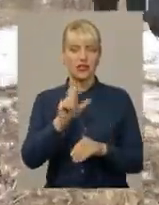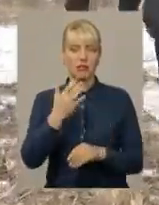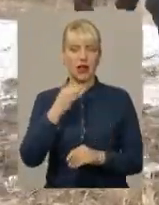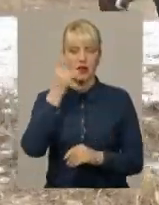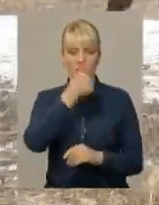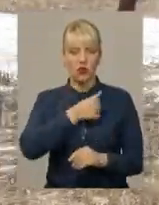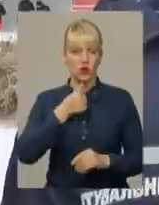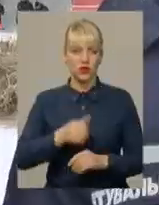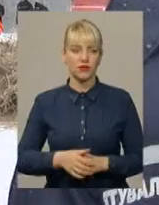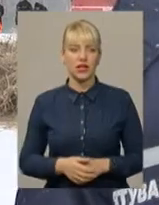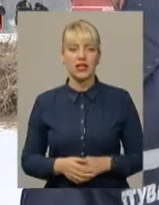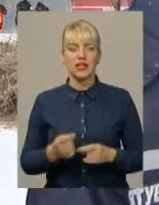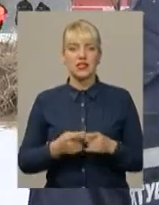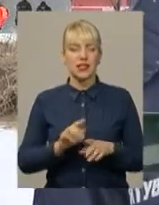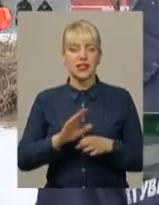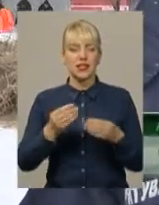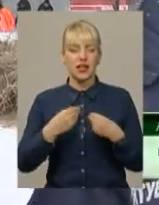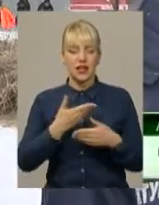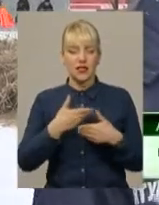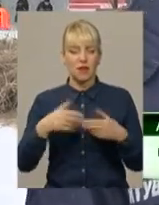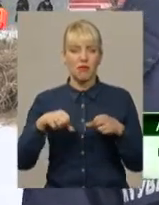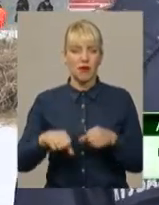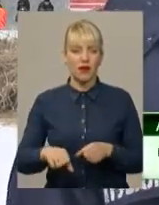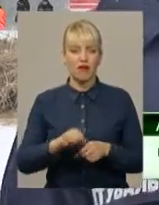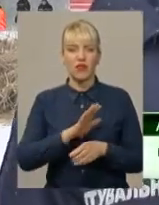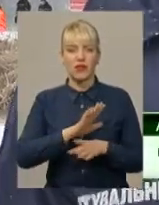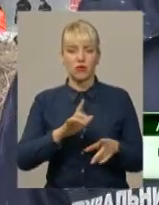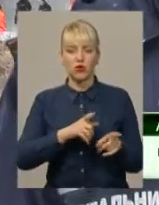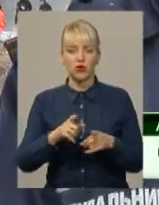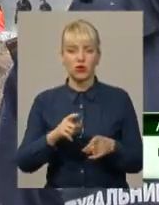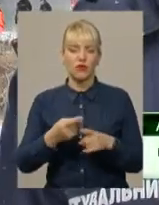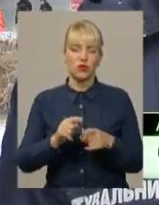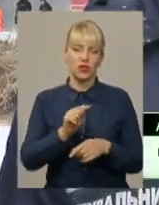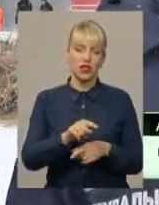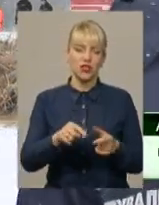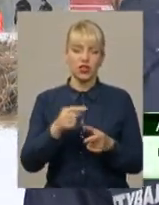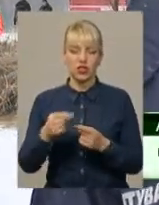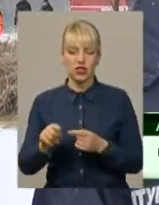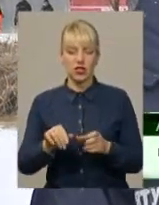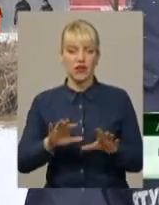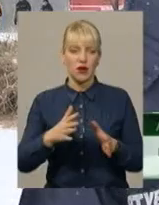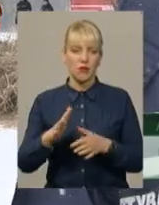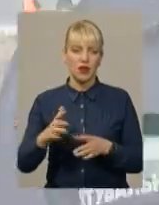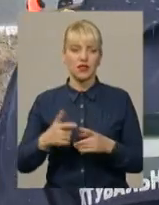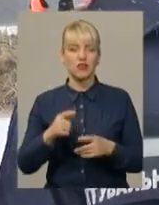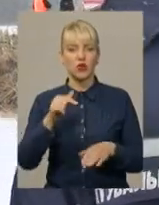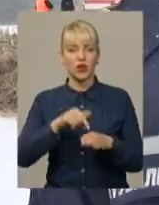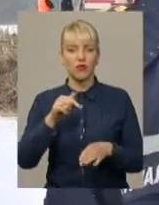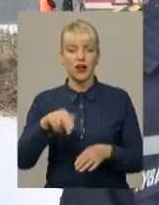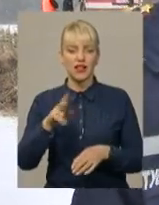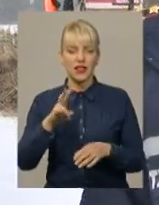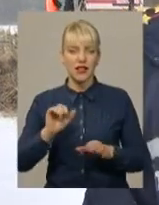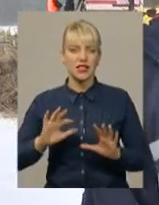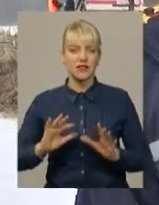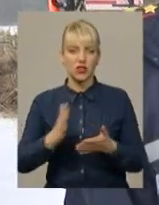рятувальників Андрій Козак. Це не дає нам права не бути готовим до тих чи інших випадків реагування на такі надзвичайні ситуації. На території